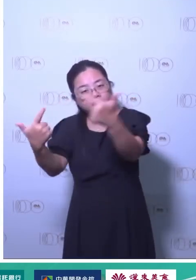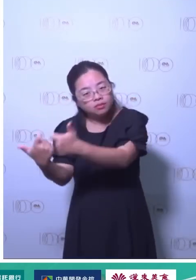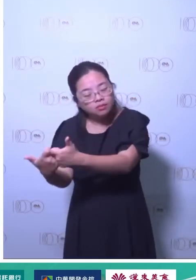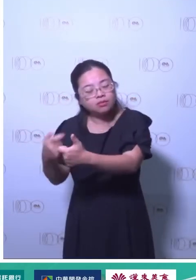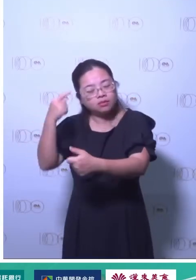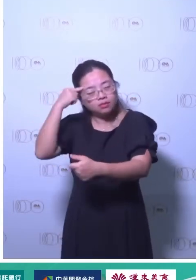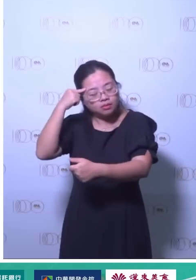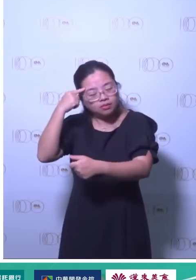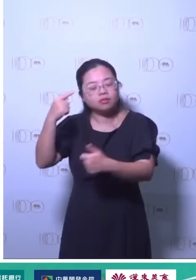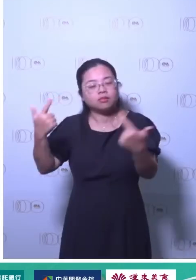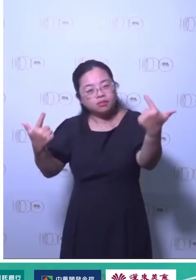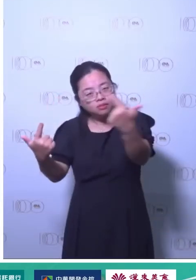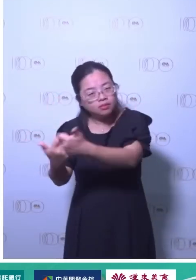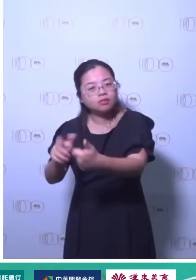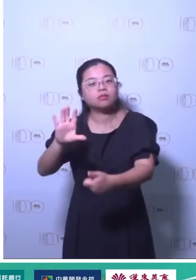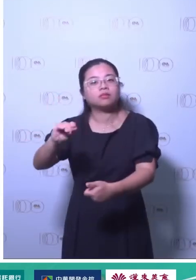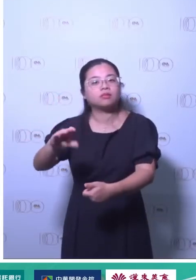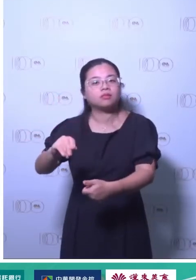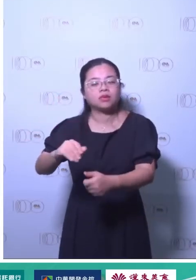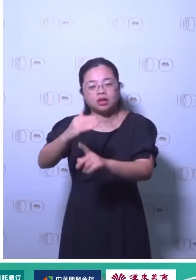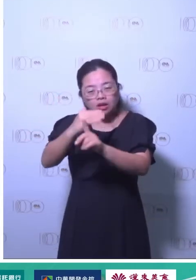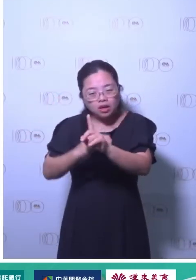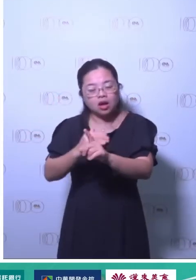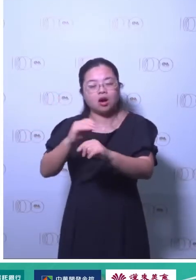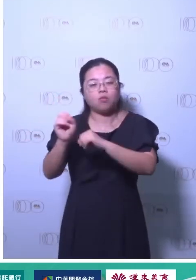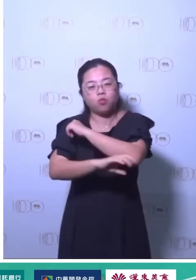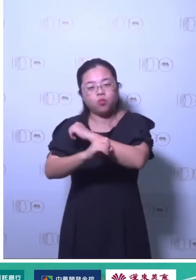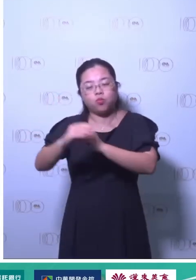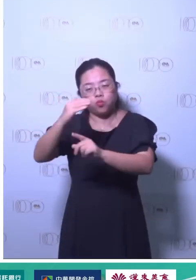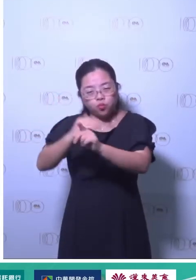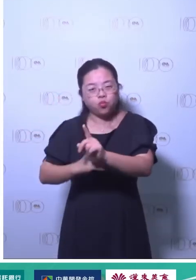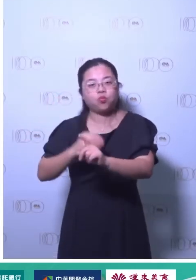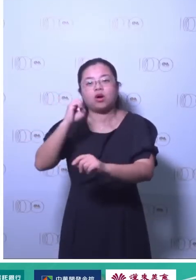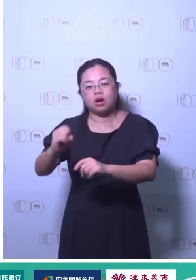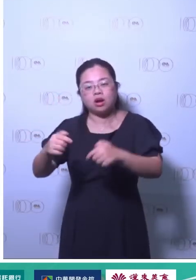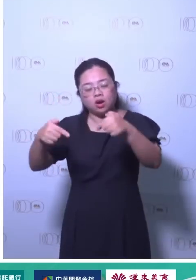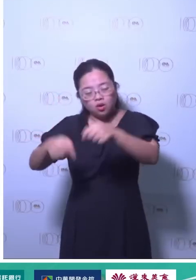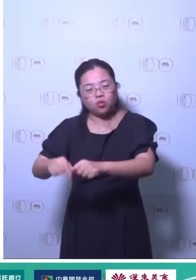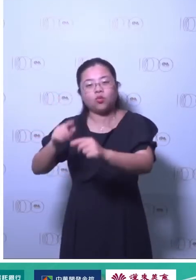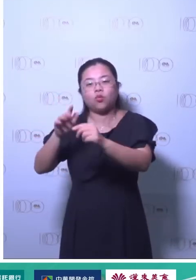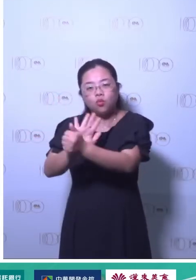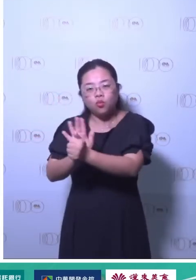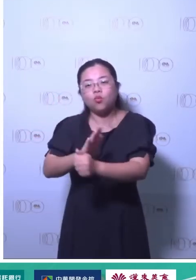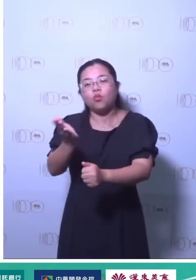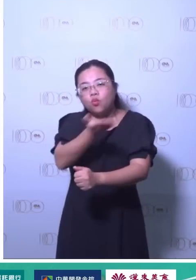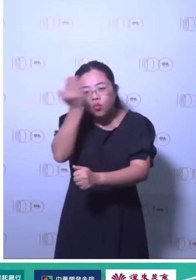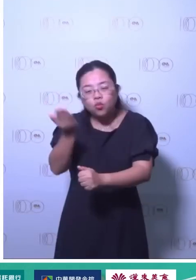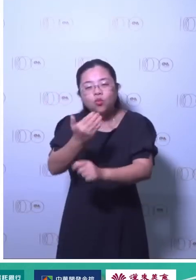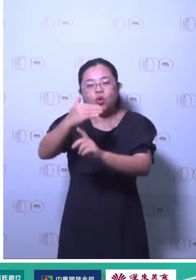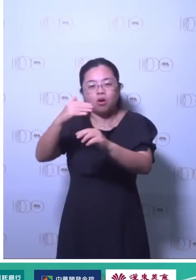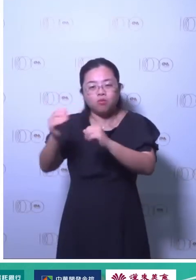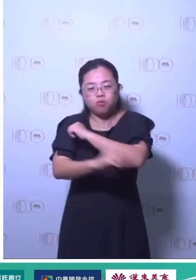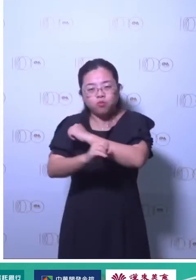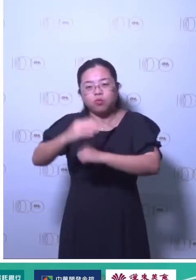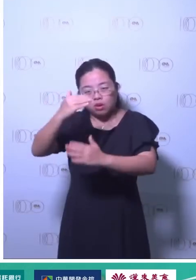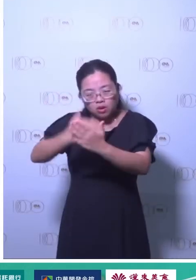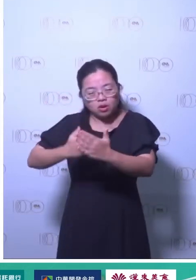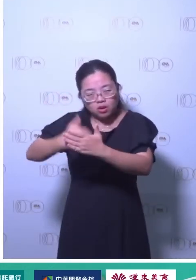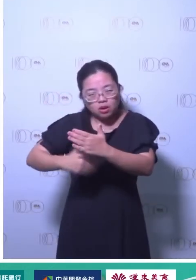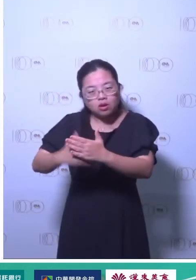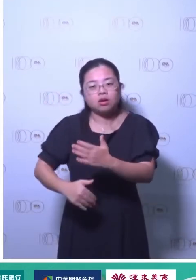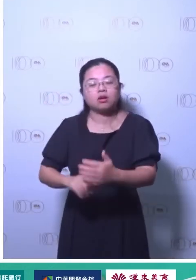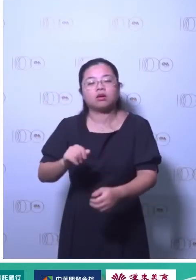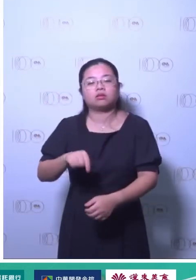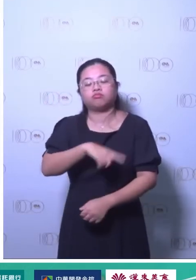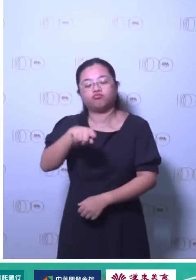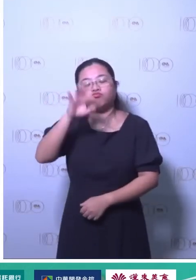种环保的概念也会影响我们如果是制造的业业者我们是服务业业者我们提供的产品跟服务能不能够